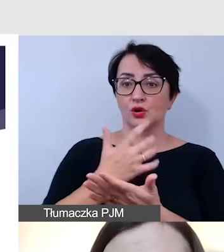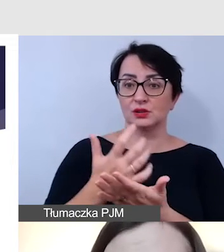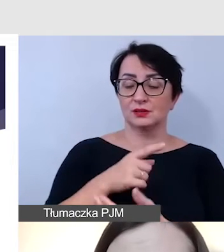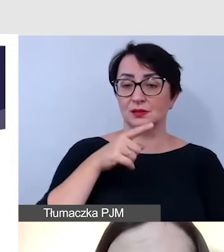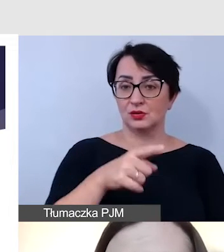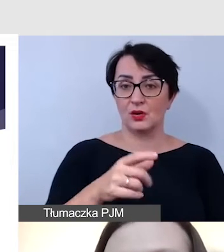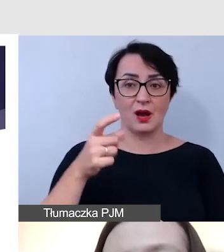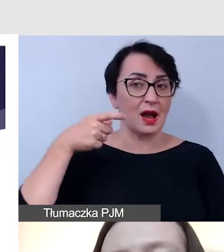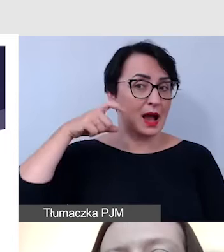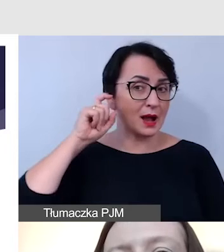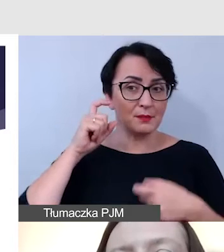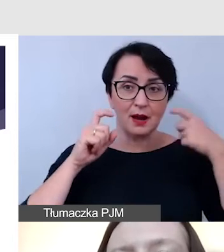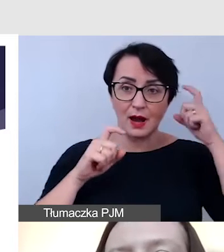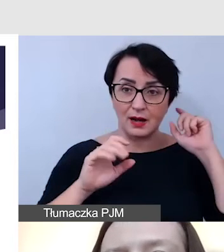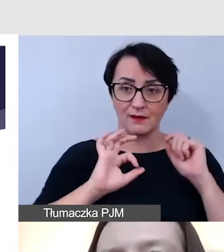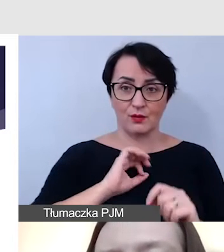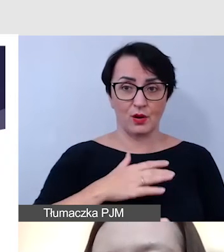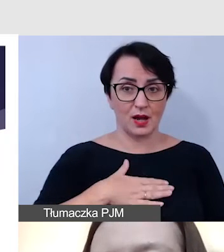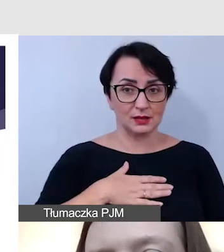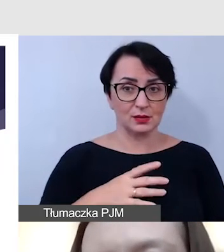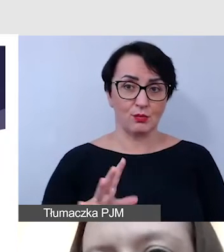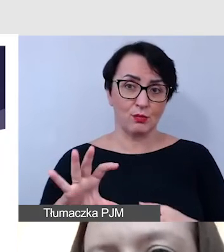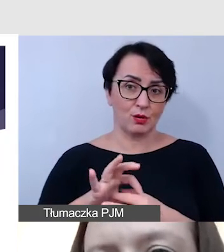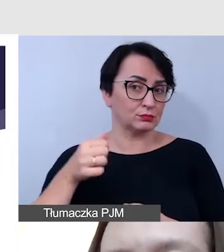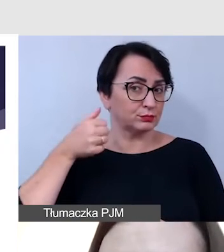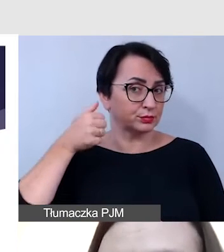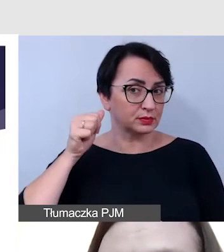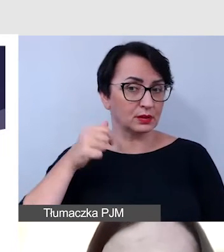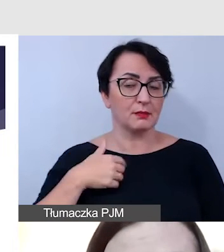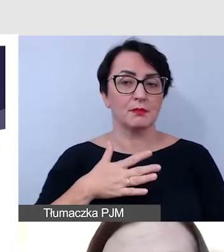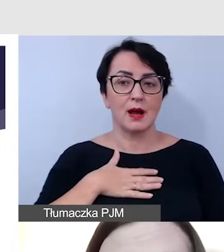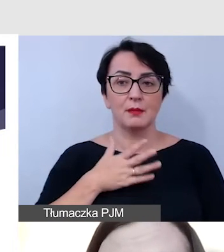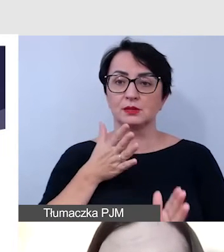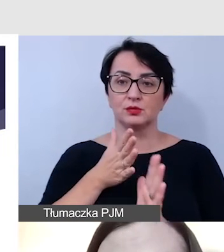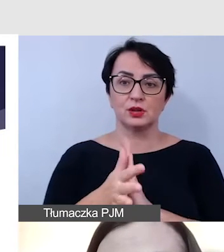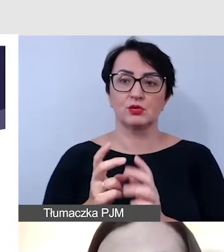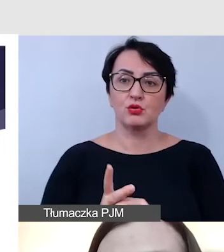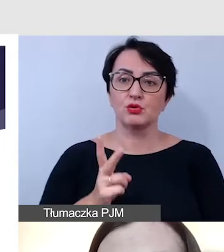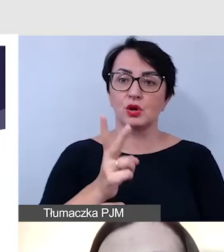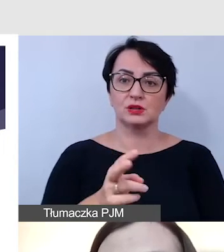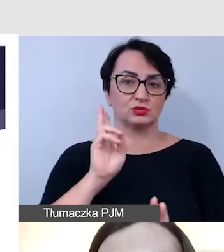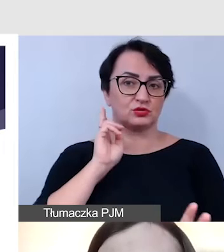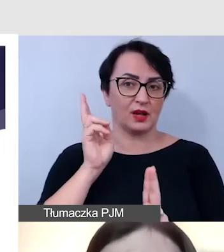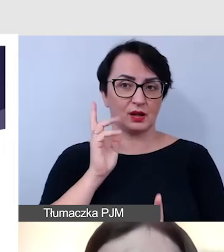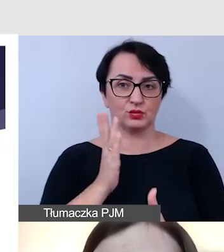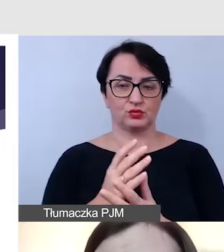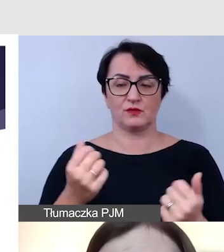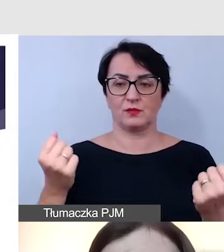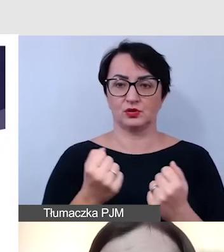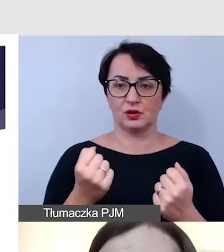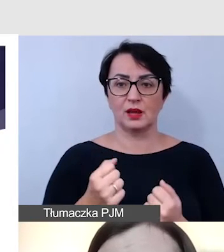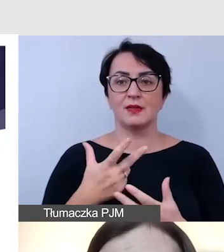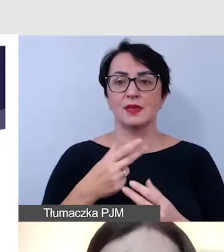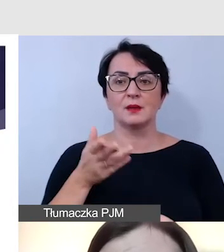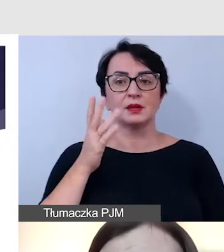z aparatów słuchowych, będzie miała bezpośredni dostęp do dźwięku, nie będzie